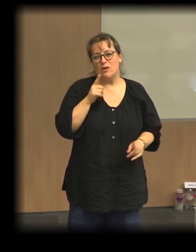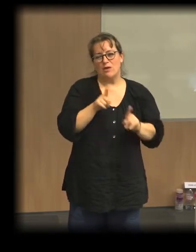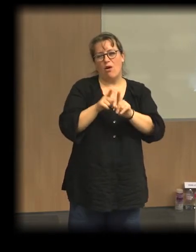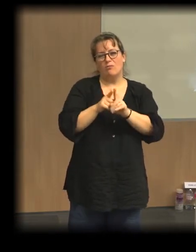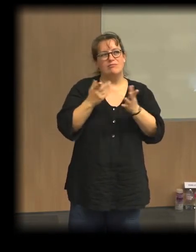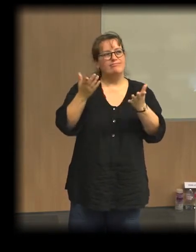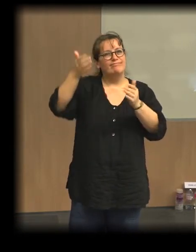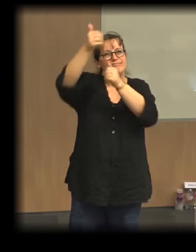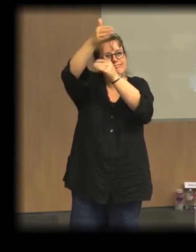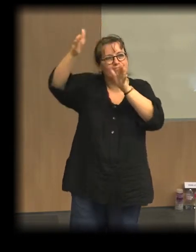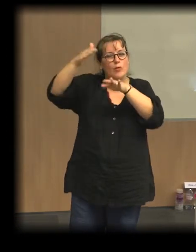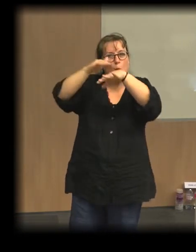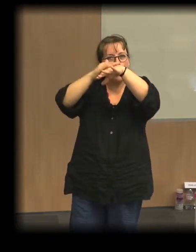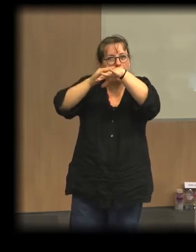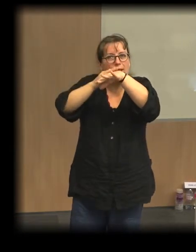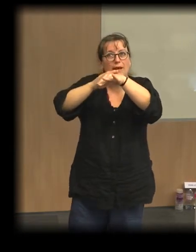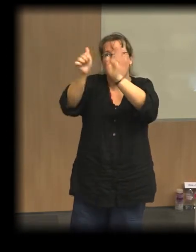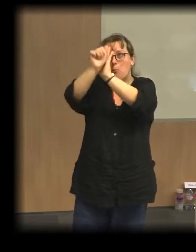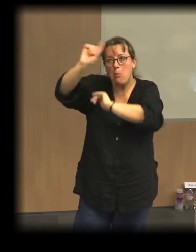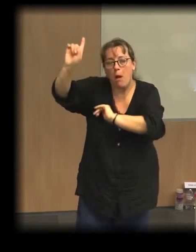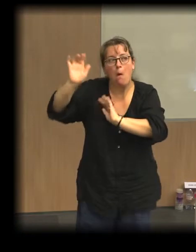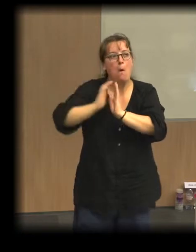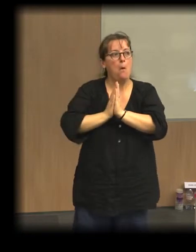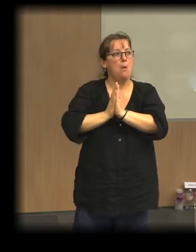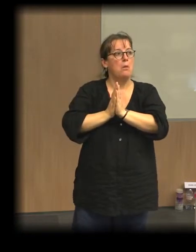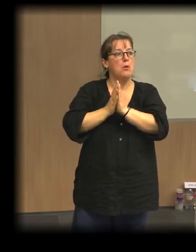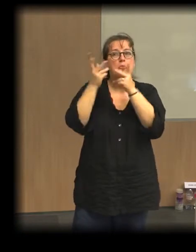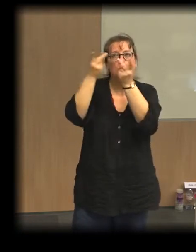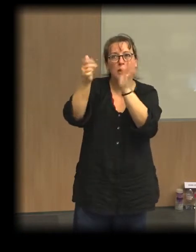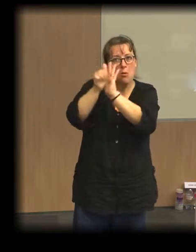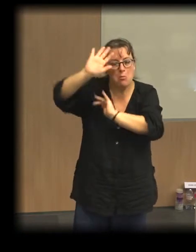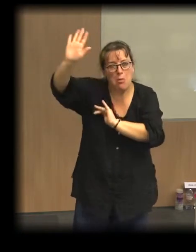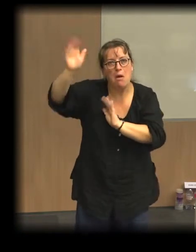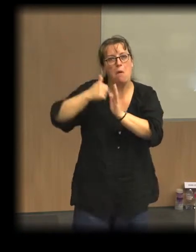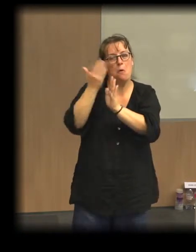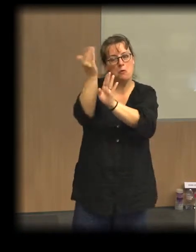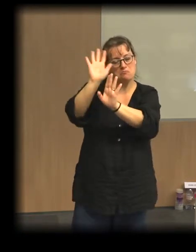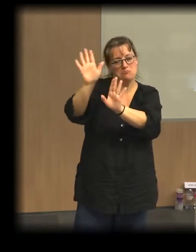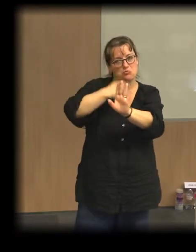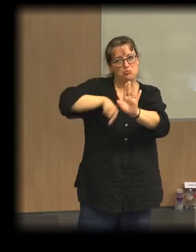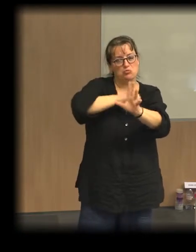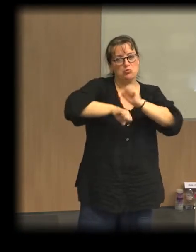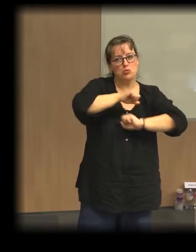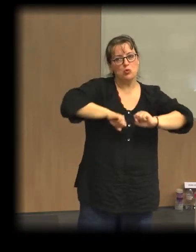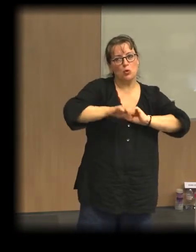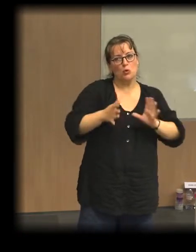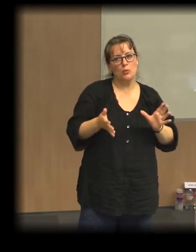public, au domaine politique, au domaine démocratique un certain nombre de questions et de considérer qu'ils vont bien être